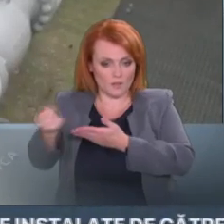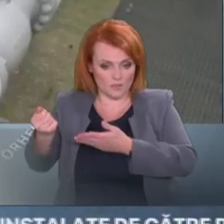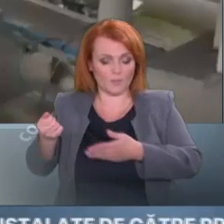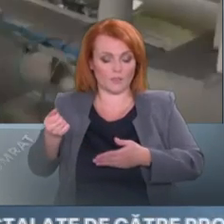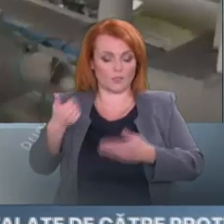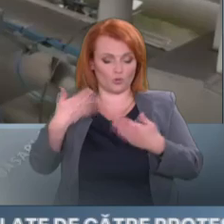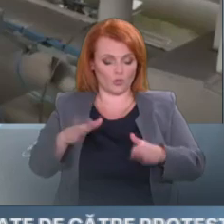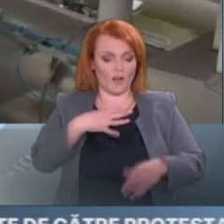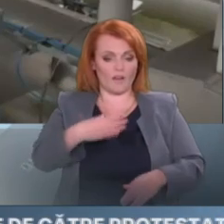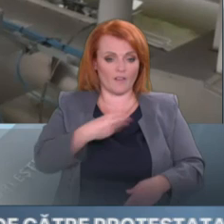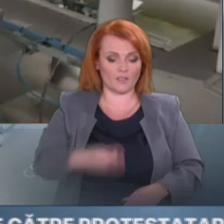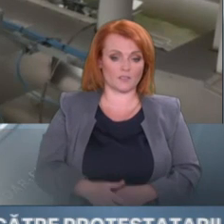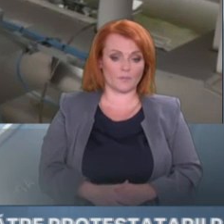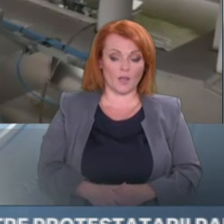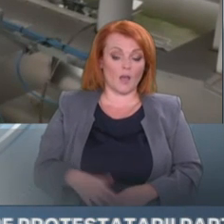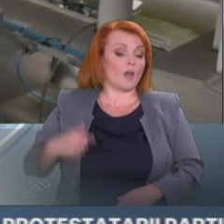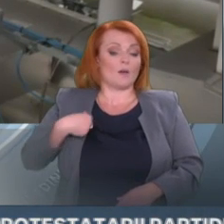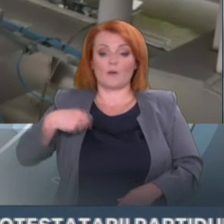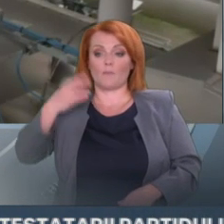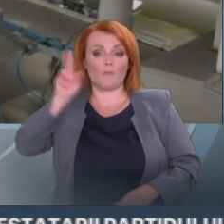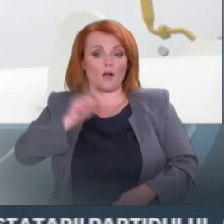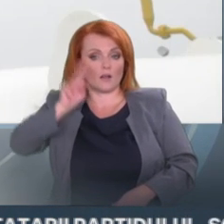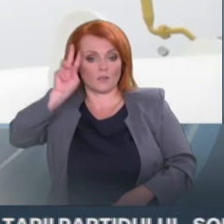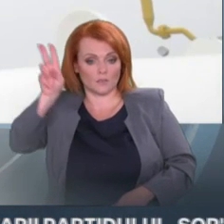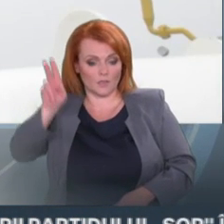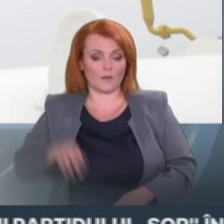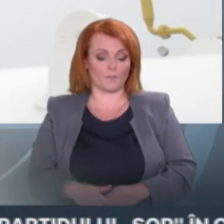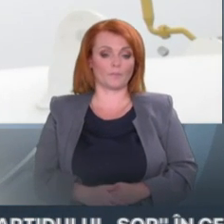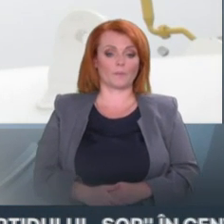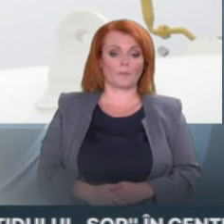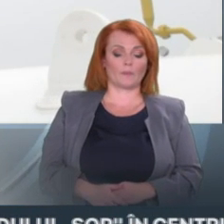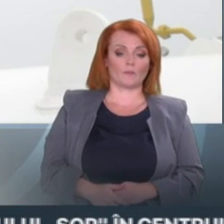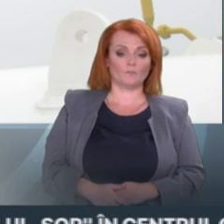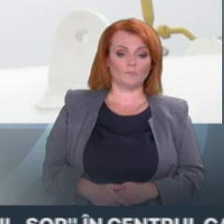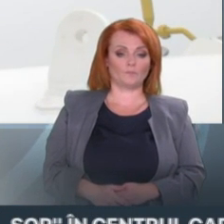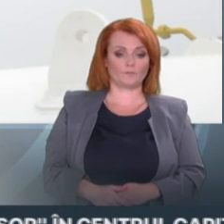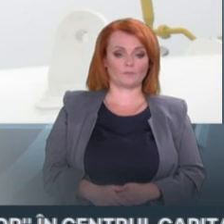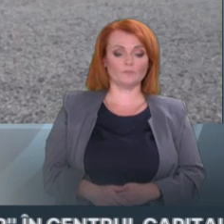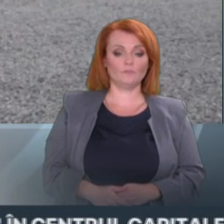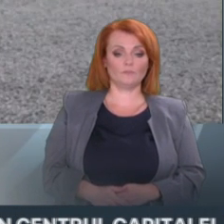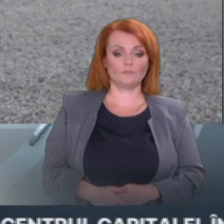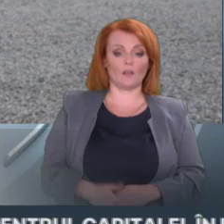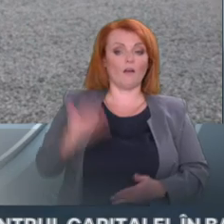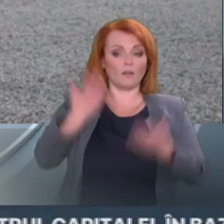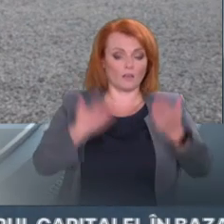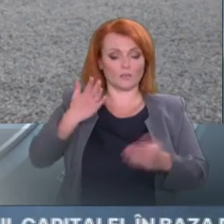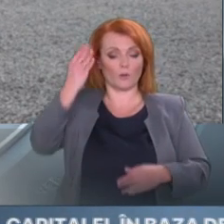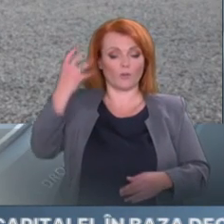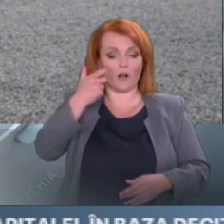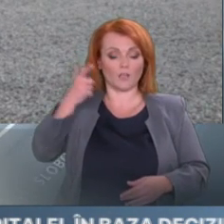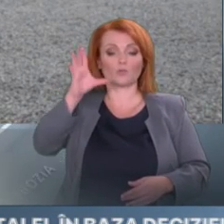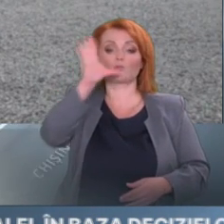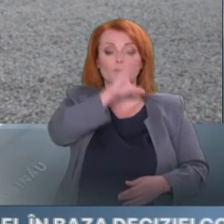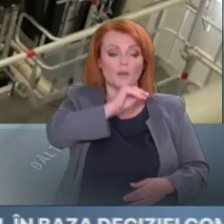tranzacție va avea loc. Eu cred că din partea Republicii Moldova nu vor fi impedimente. Deci nu vor fi create primițe pentru Gazprom să-și